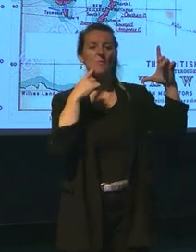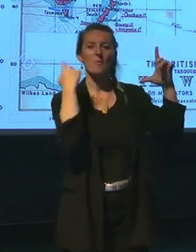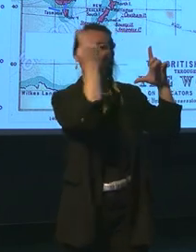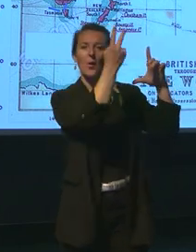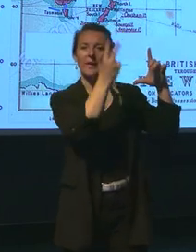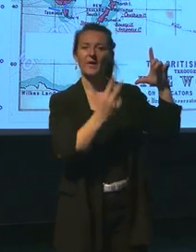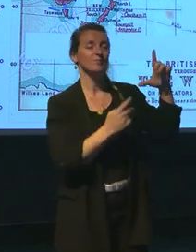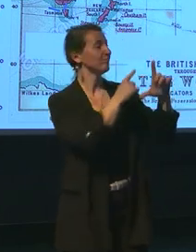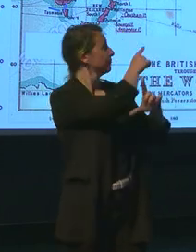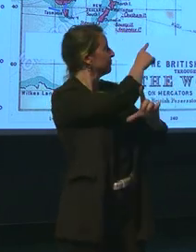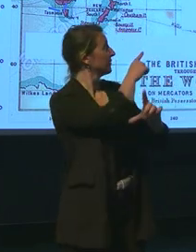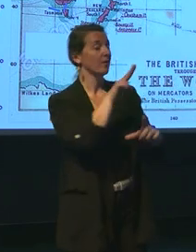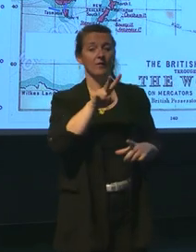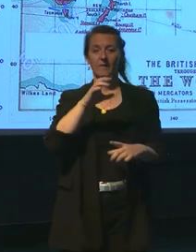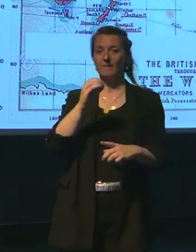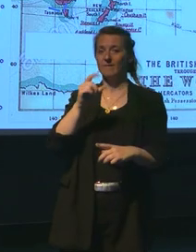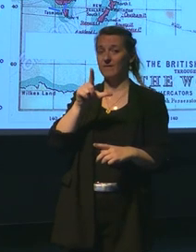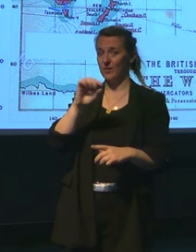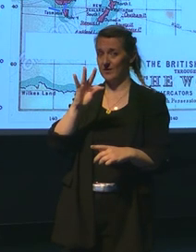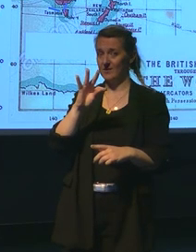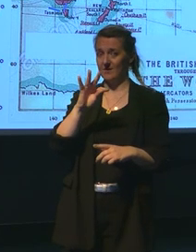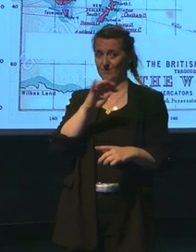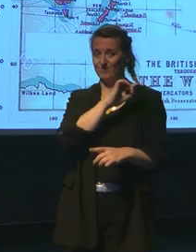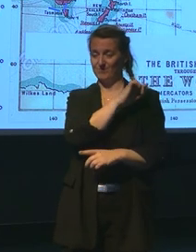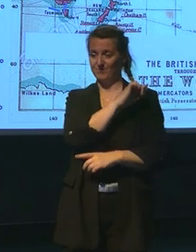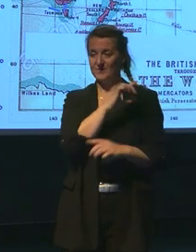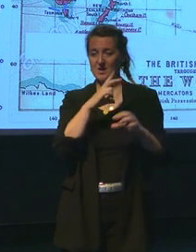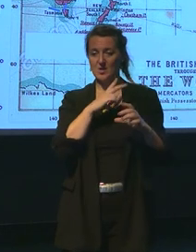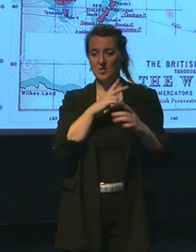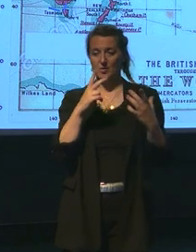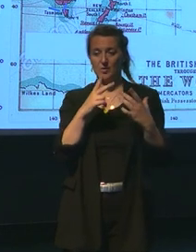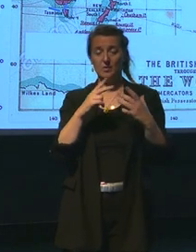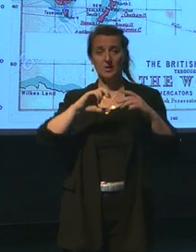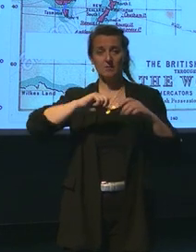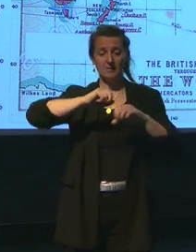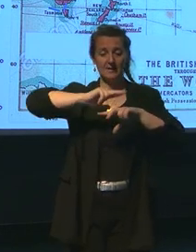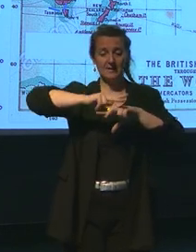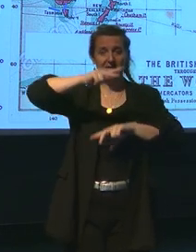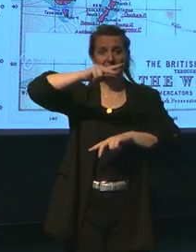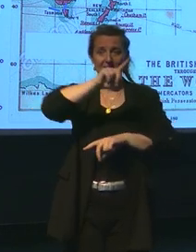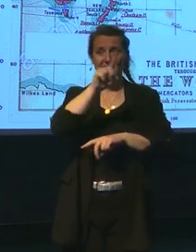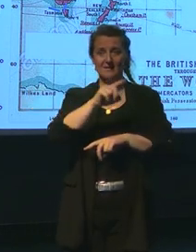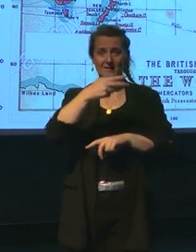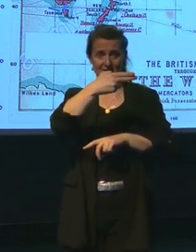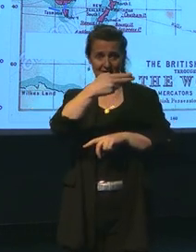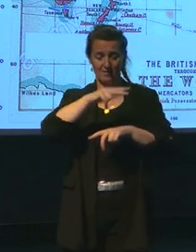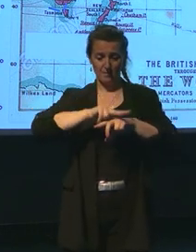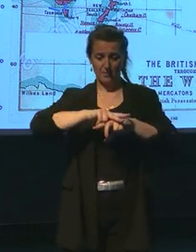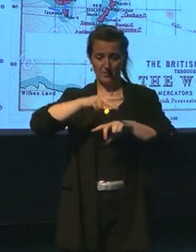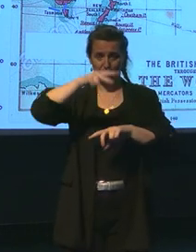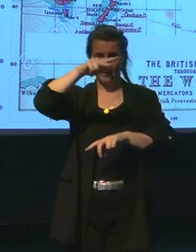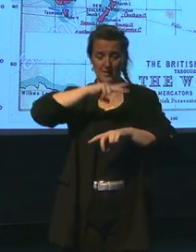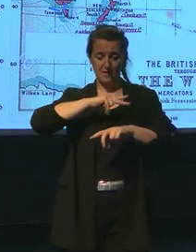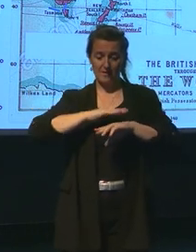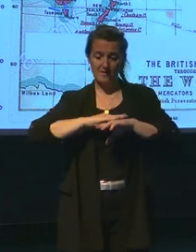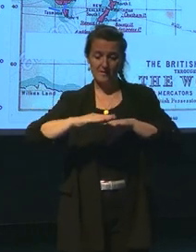? C'est un emplément de disques de zinc et de cuir ou de zinc séparé par une couche de tissu